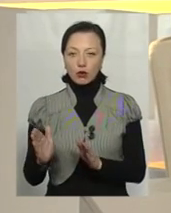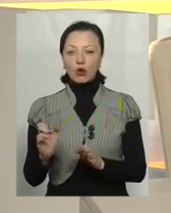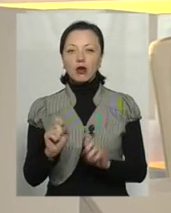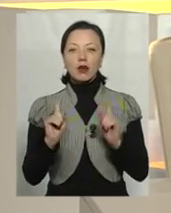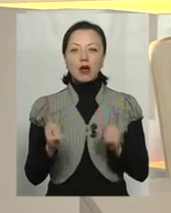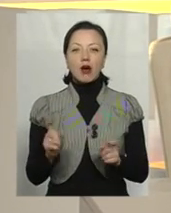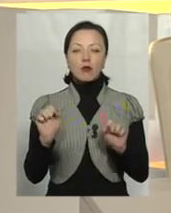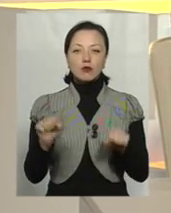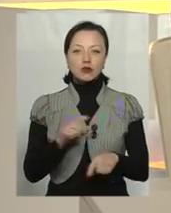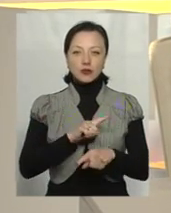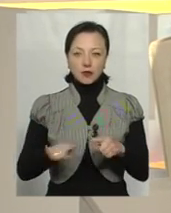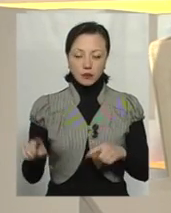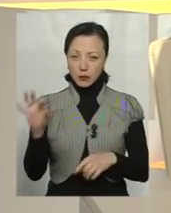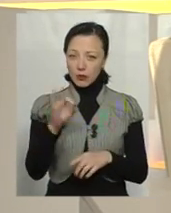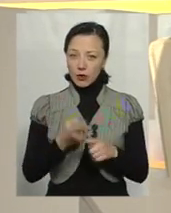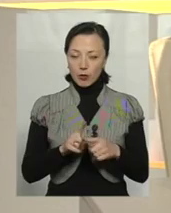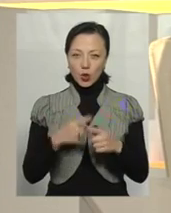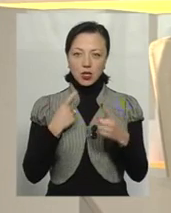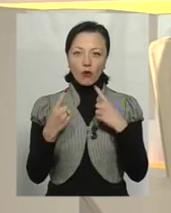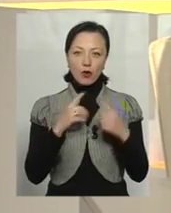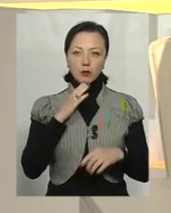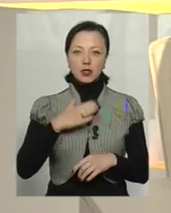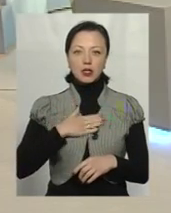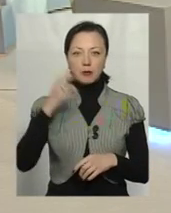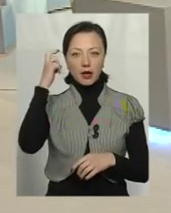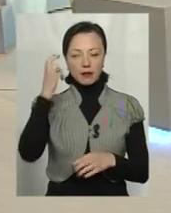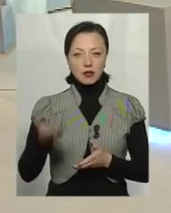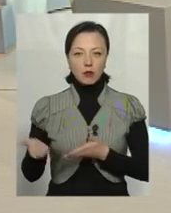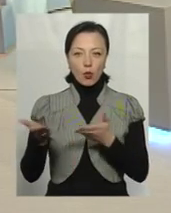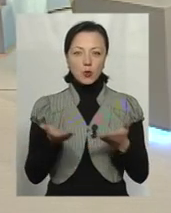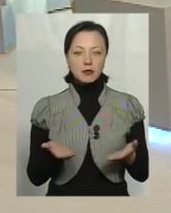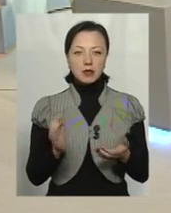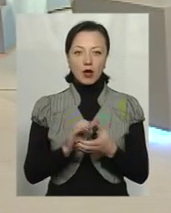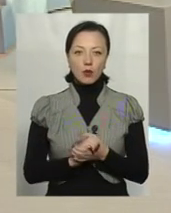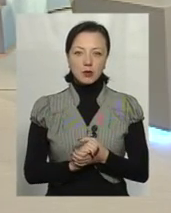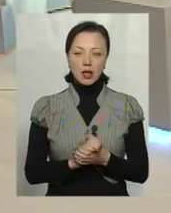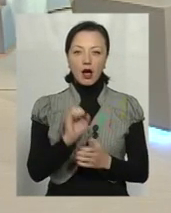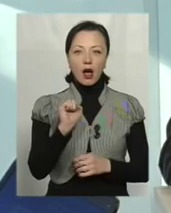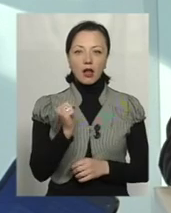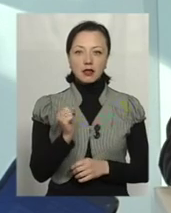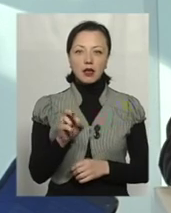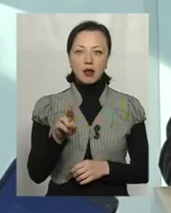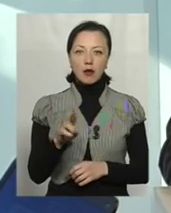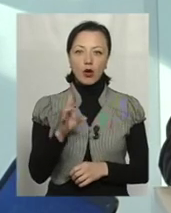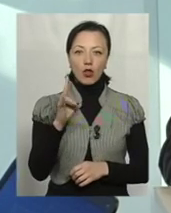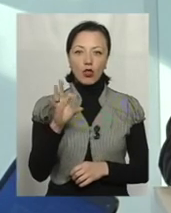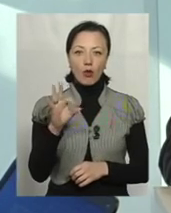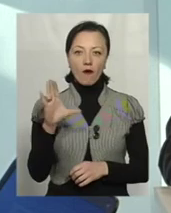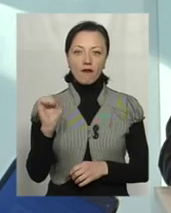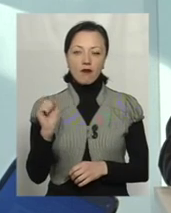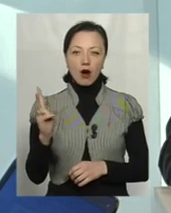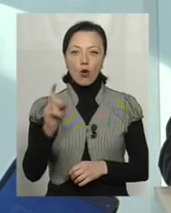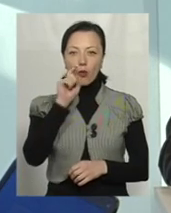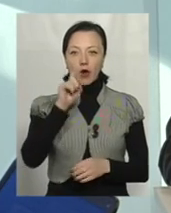швидше? Про це все сьогодні говоримо із нашим столичним гостем. Знайомтеся. Андрій Яремович Новак, український